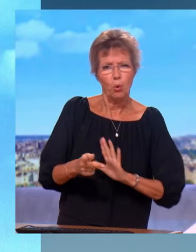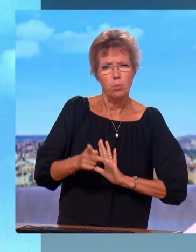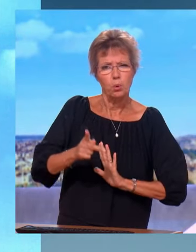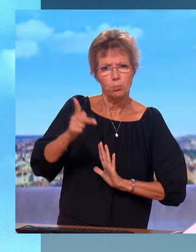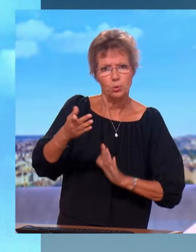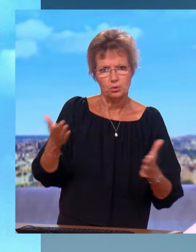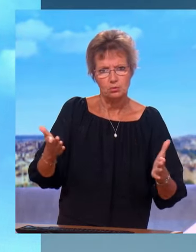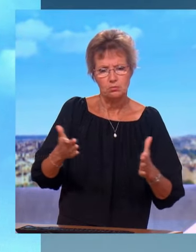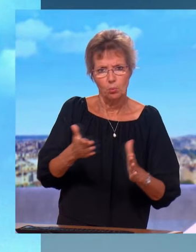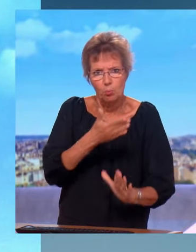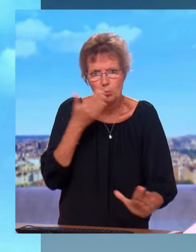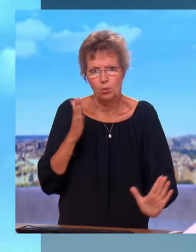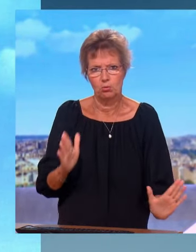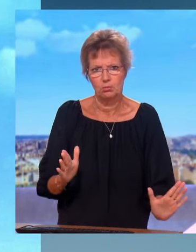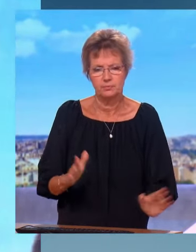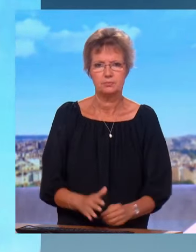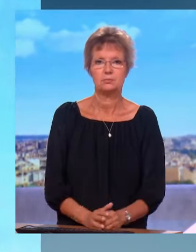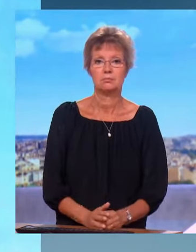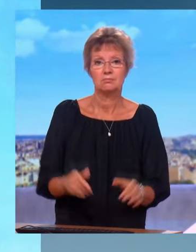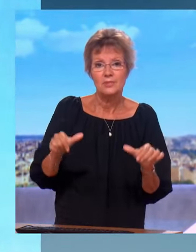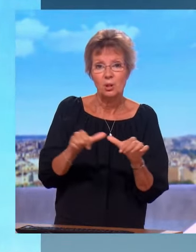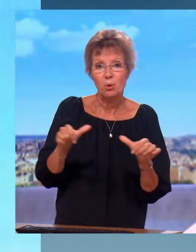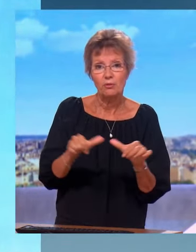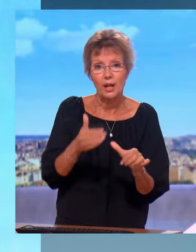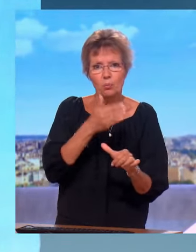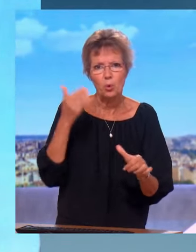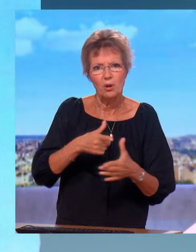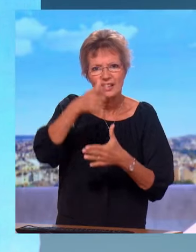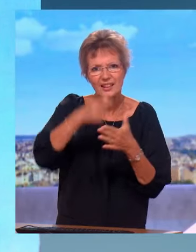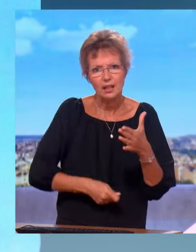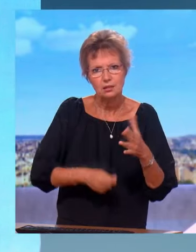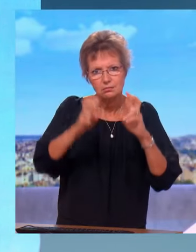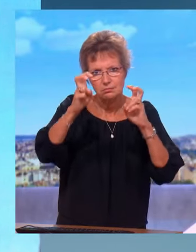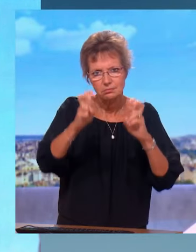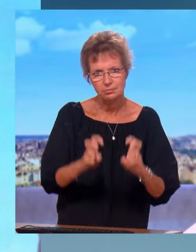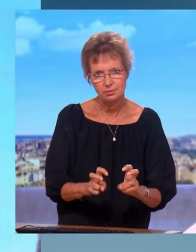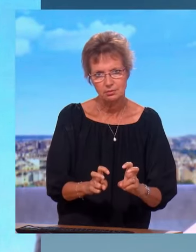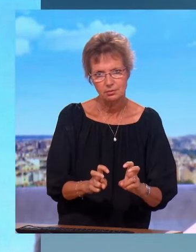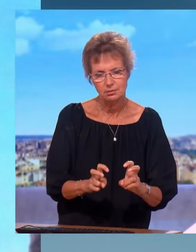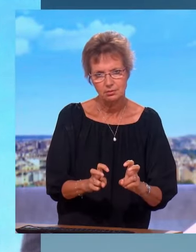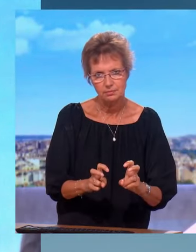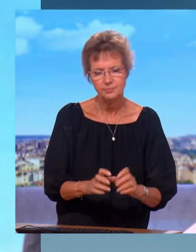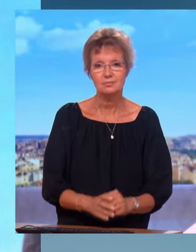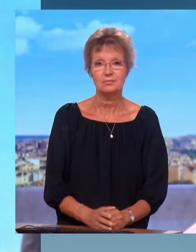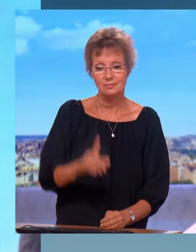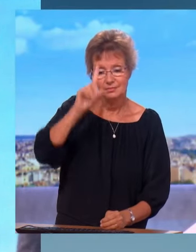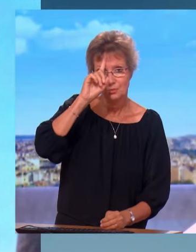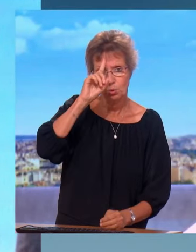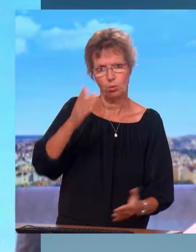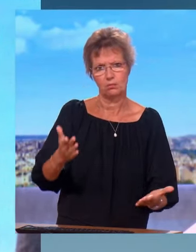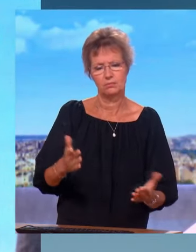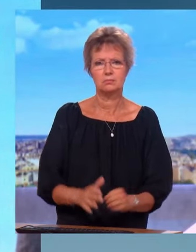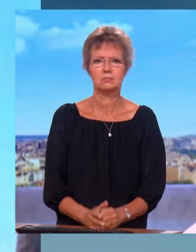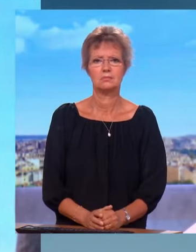'élargir et surtout, rien de mieux que de baisser le niveau des taxes en plus, des taxes en trop, parce que, Thomas Soto,